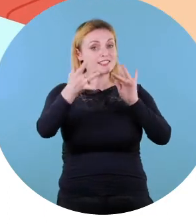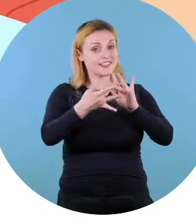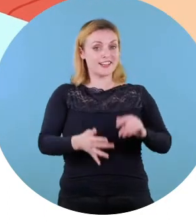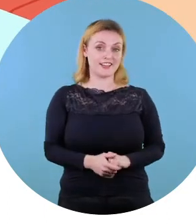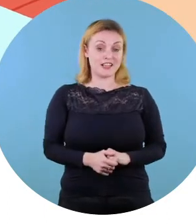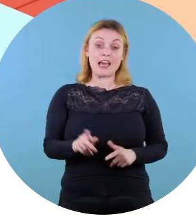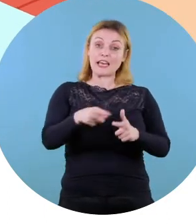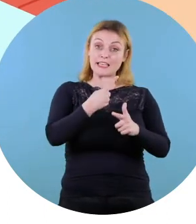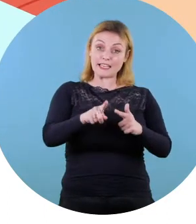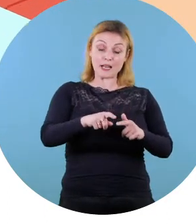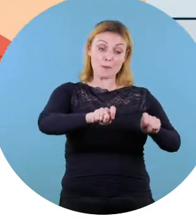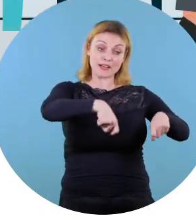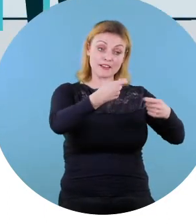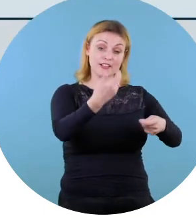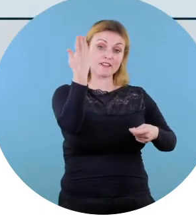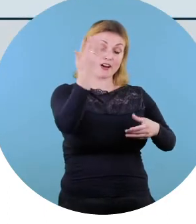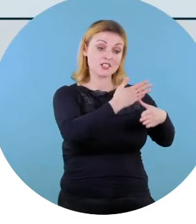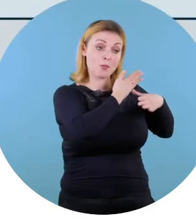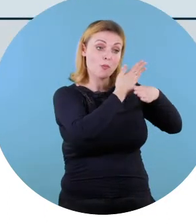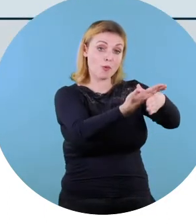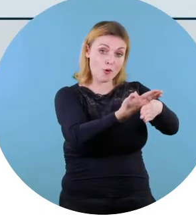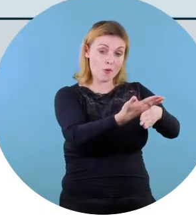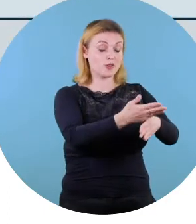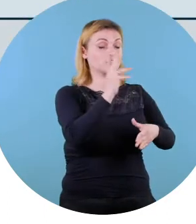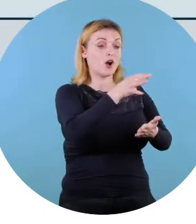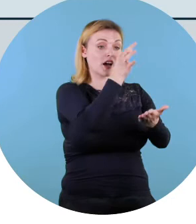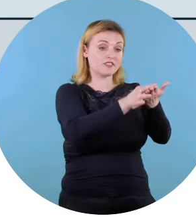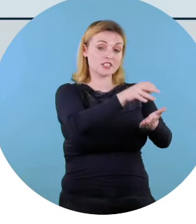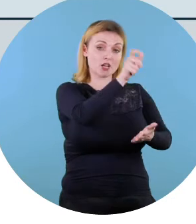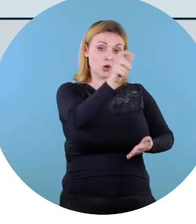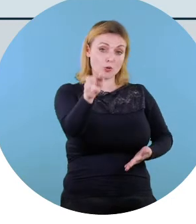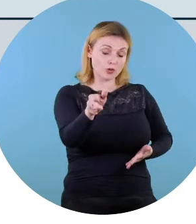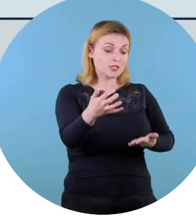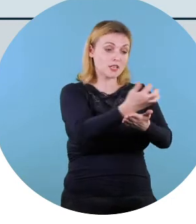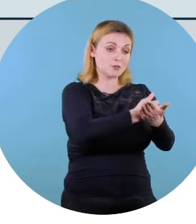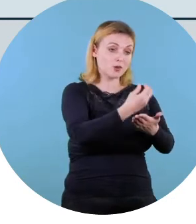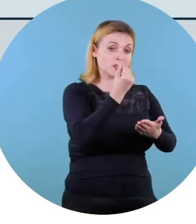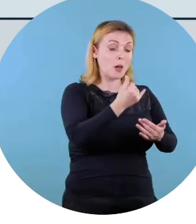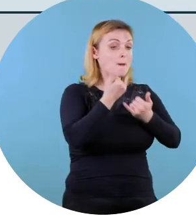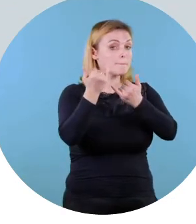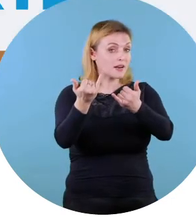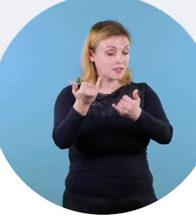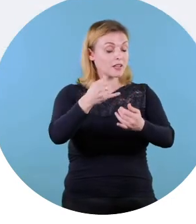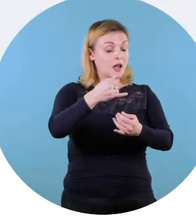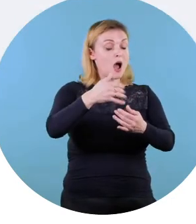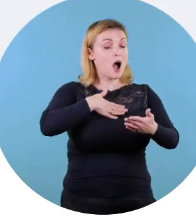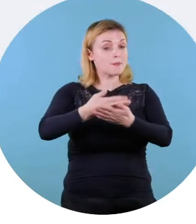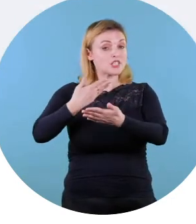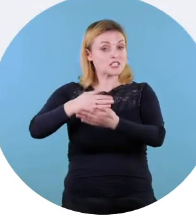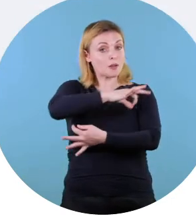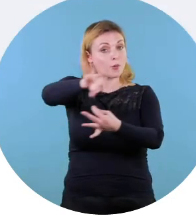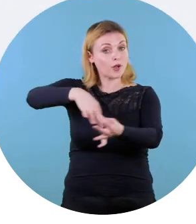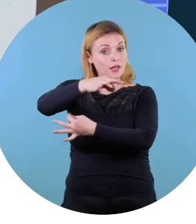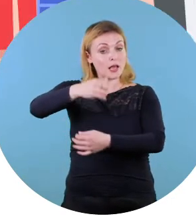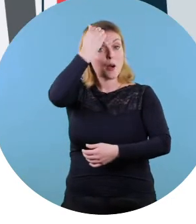онлайн-платформах. Или передавайте вашу помощь через делегированных граждан, ответственных за сбор средств, предназначенных для